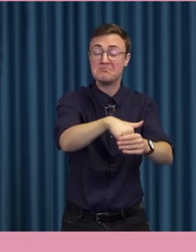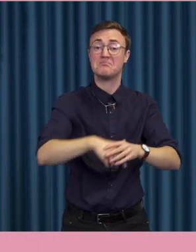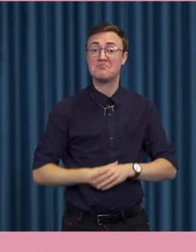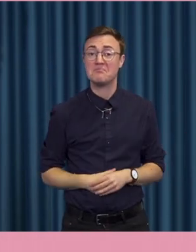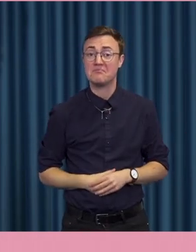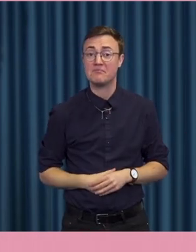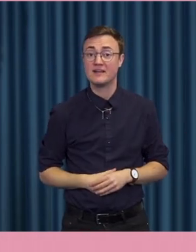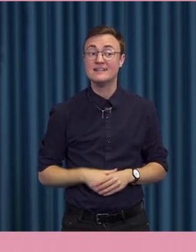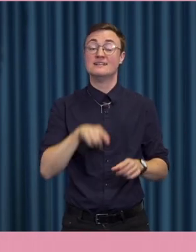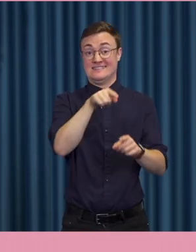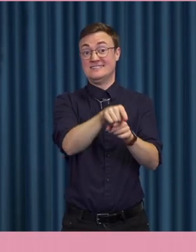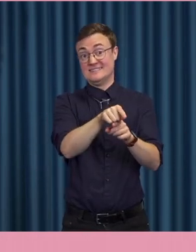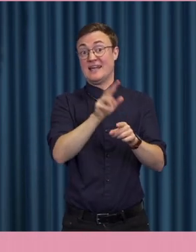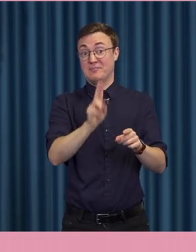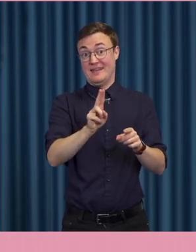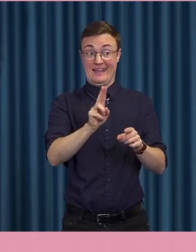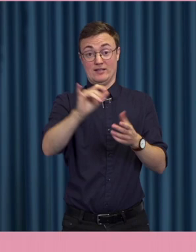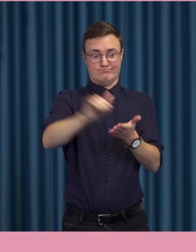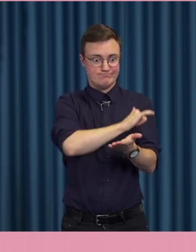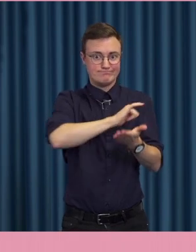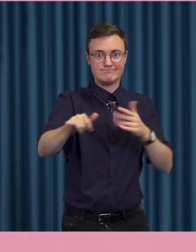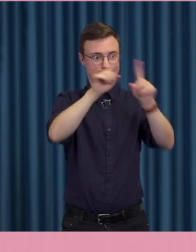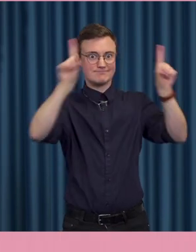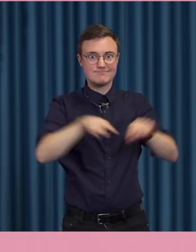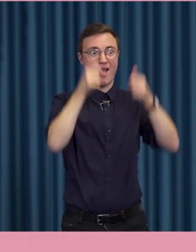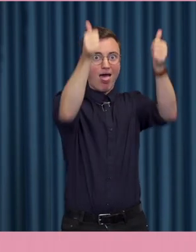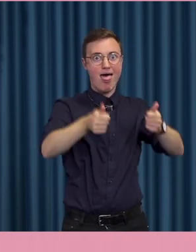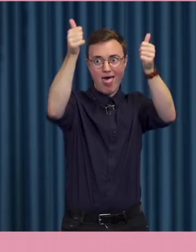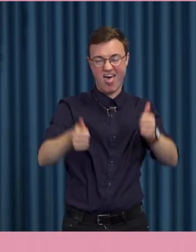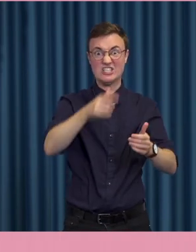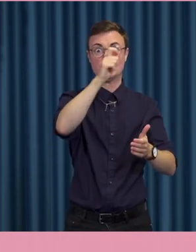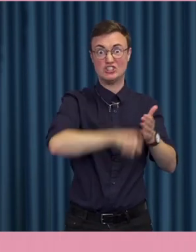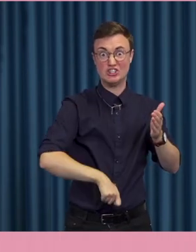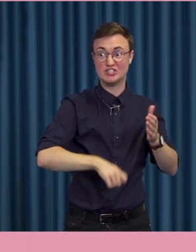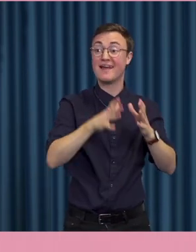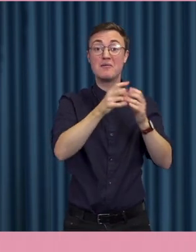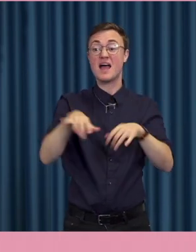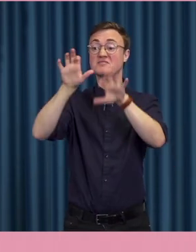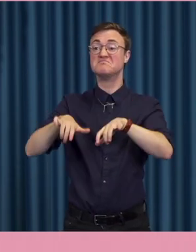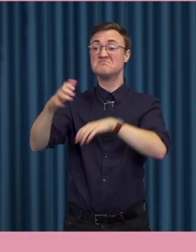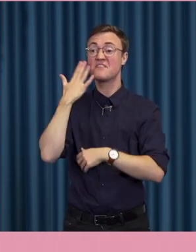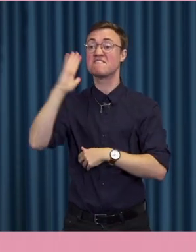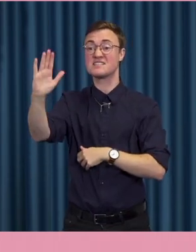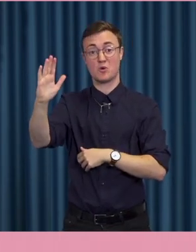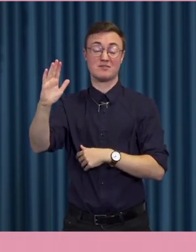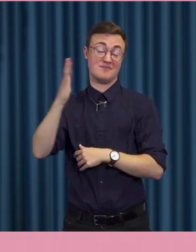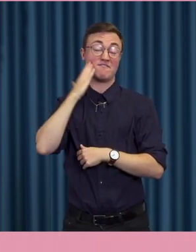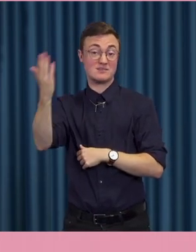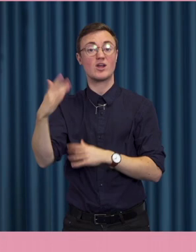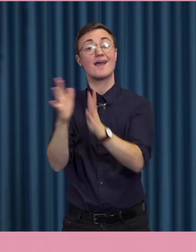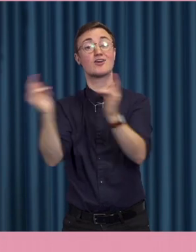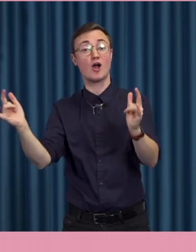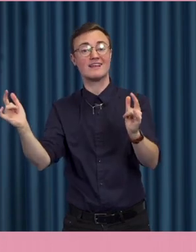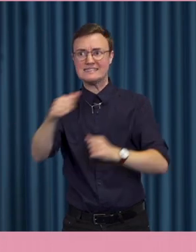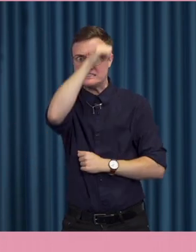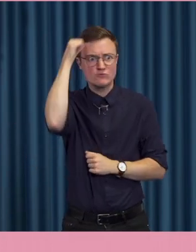Det är dyrt att trycka flygblad och affischer. Men det är ju gratis att skriva ett Facebookinlägg. Svårt att få ett möte med en minister, men